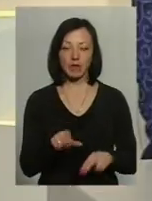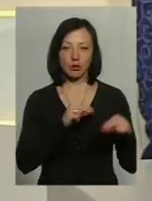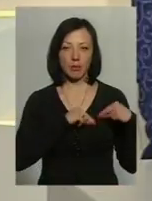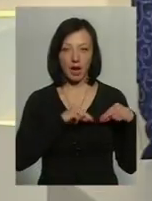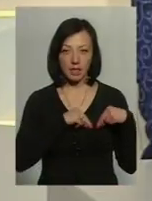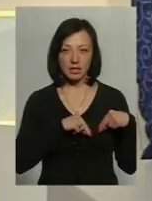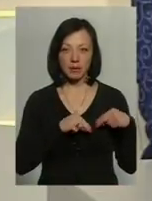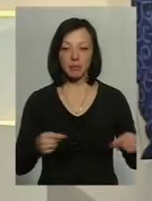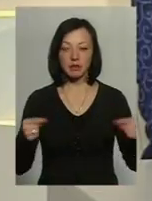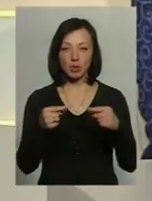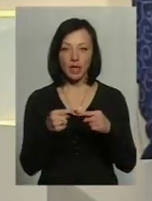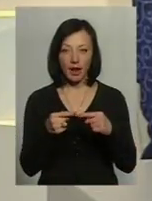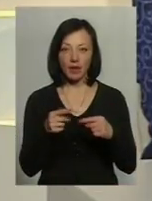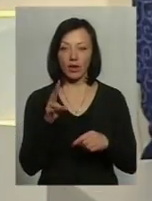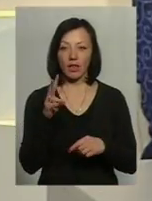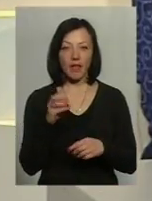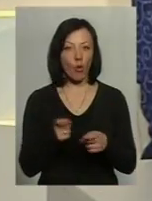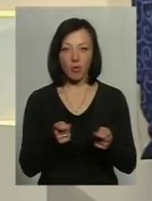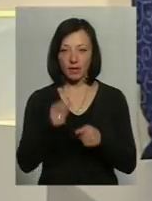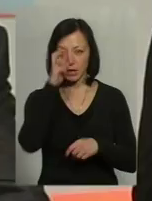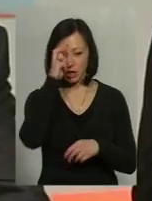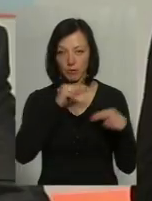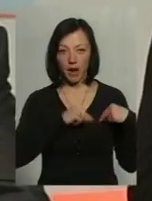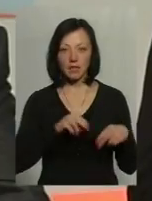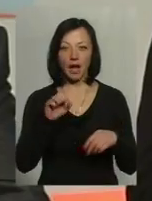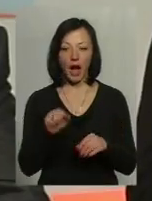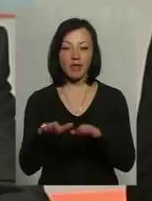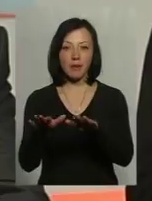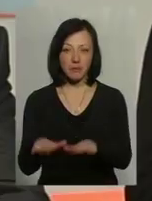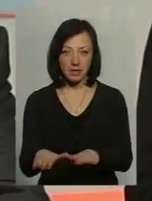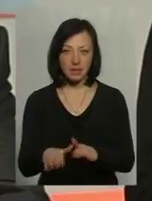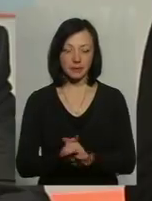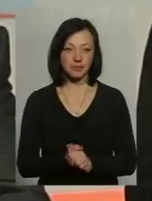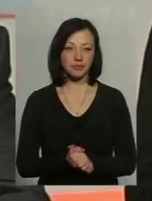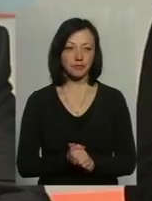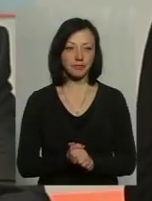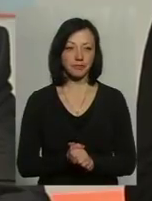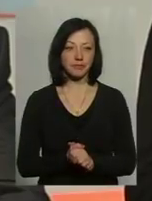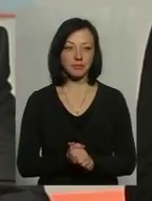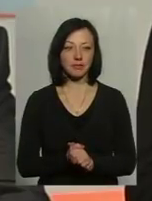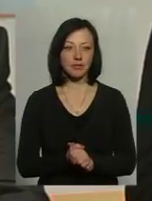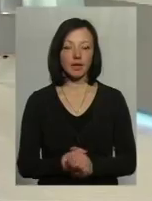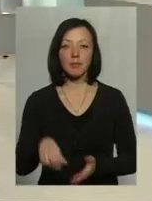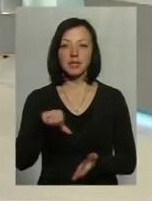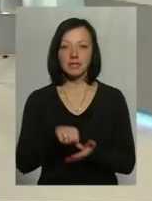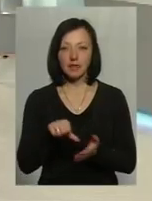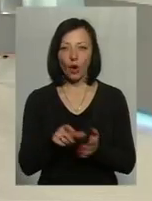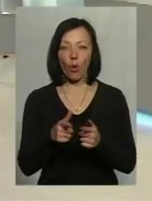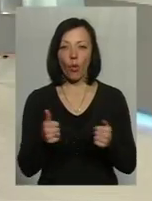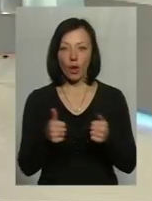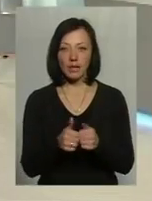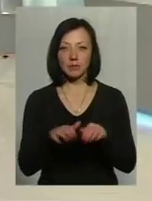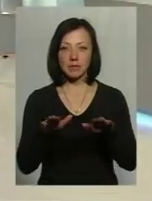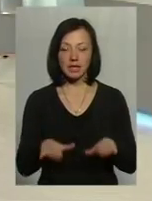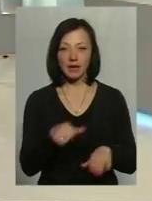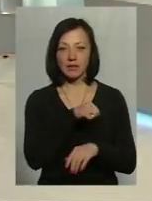безпосередньо не управління Держпраці, а вже на місці. Тобто представник органу місцевого, чи